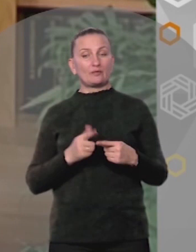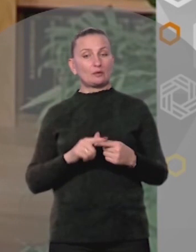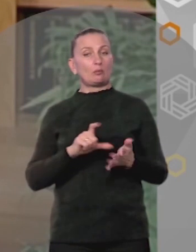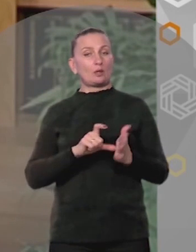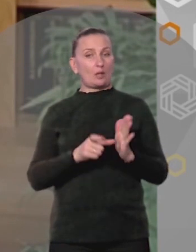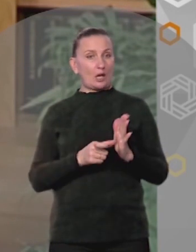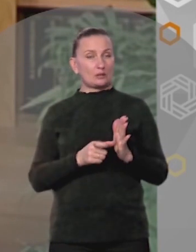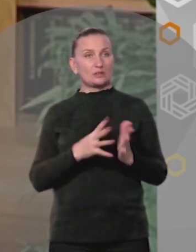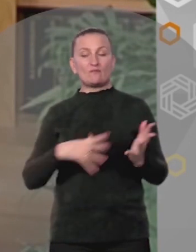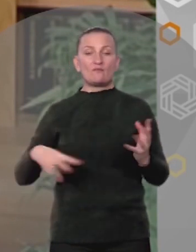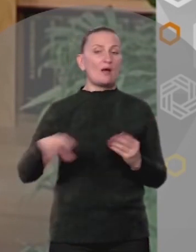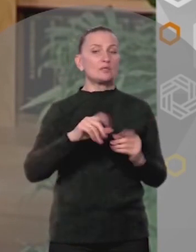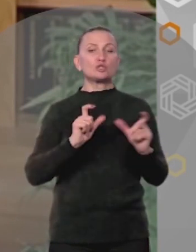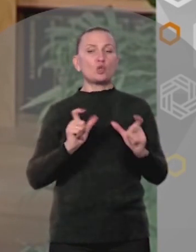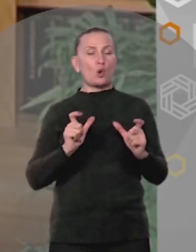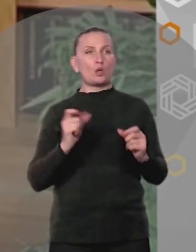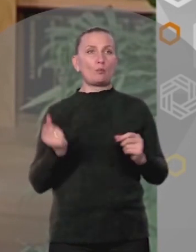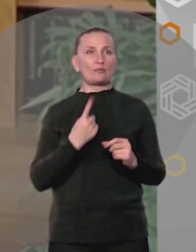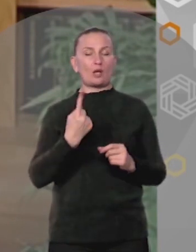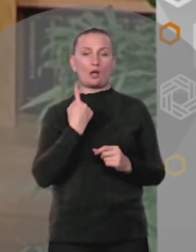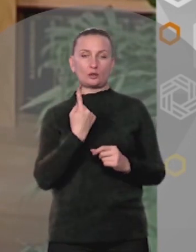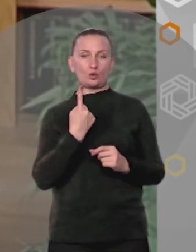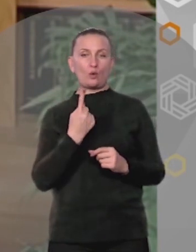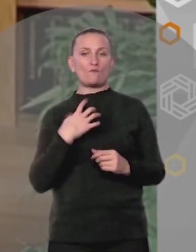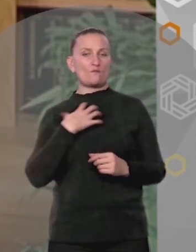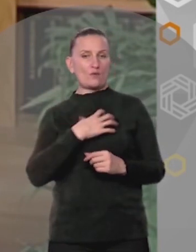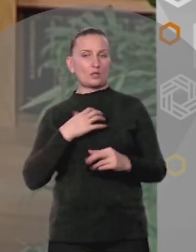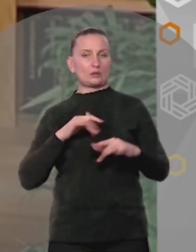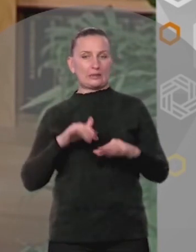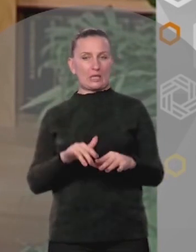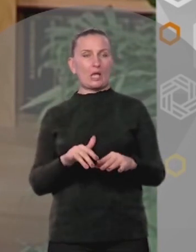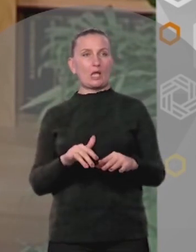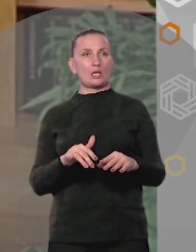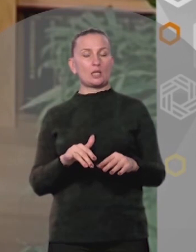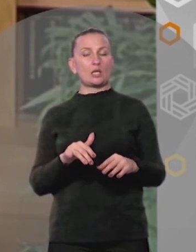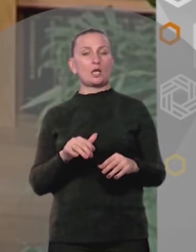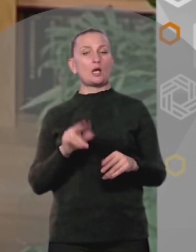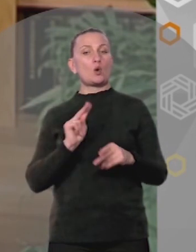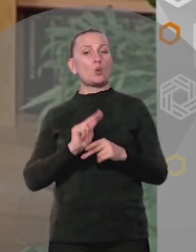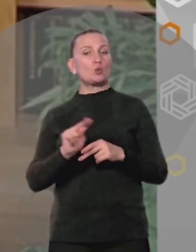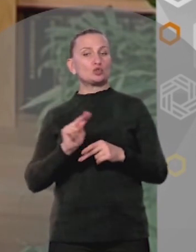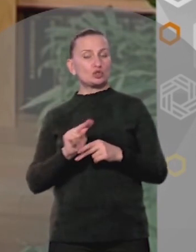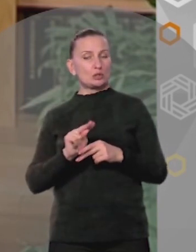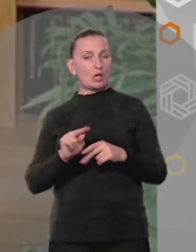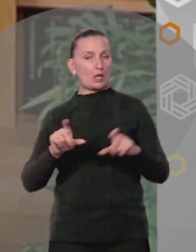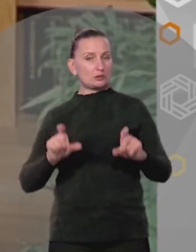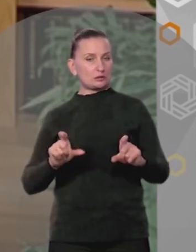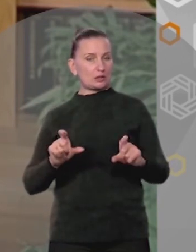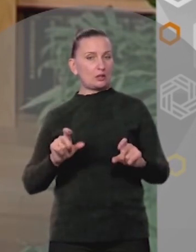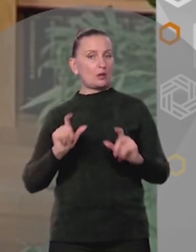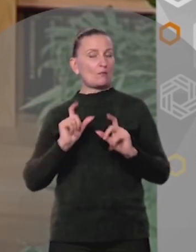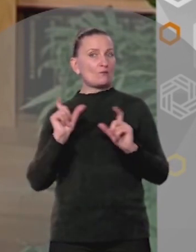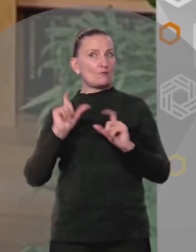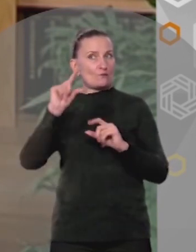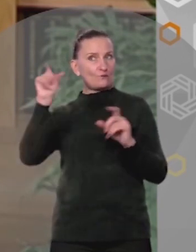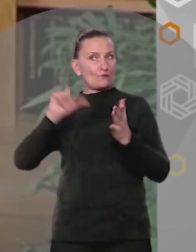этом классе А затем и во всей школе Появилось одно очень важное дело Учителя заседали в учительской Директор